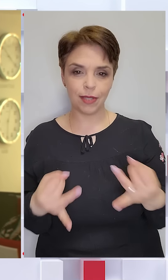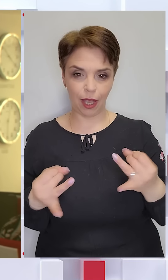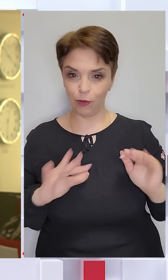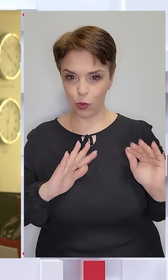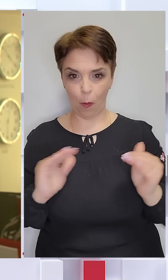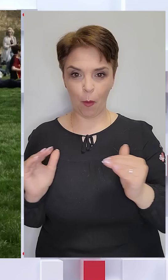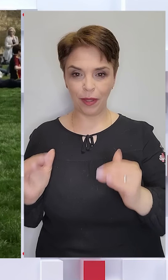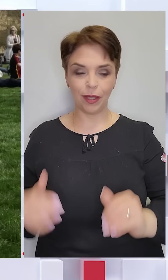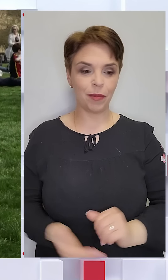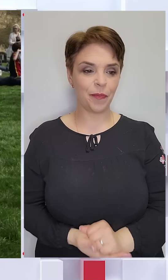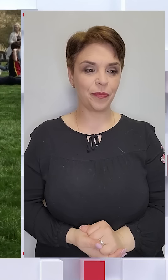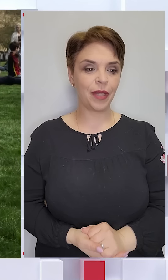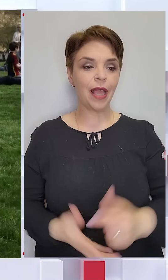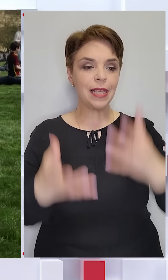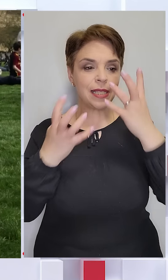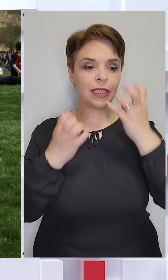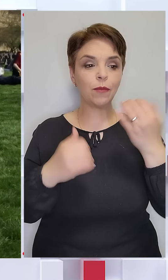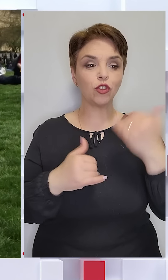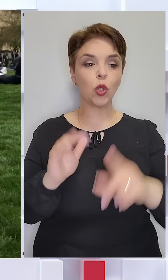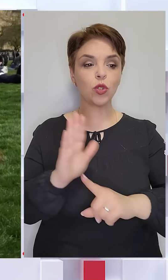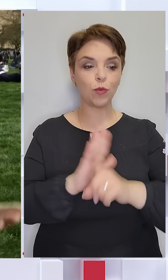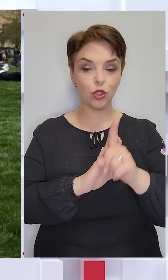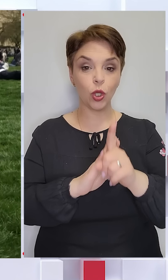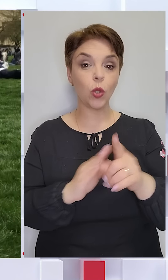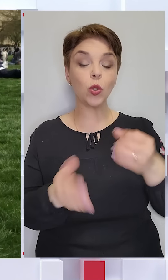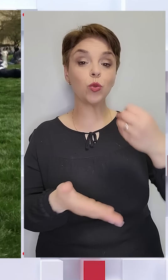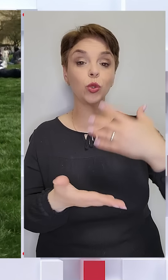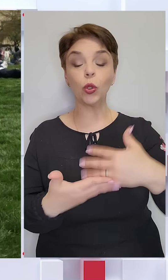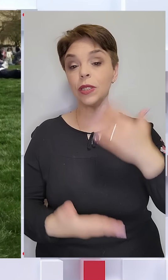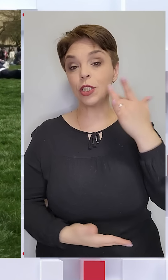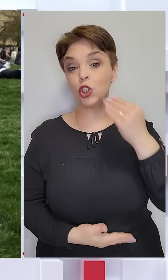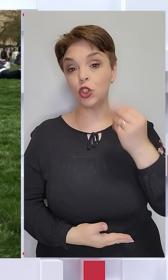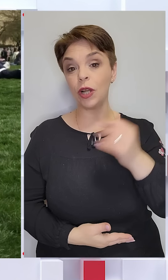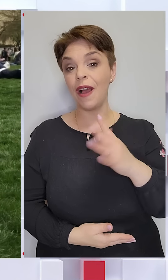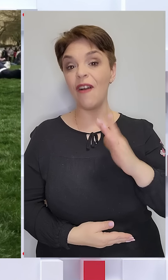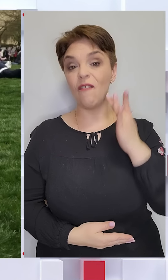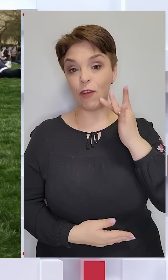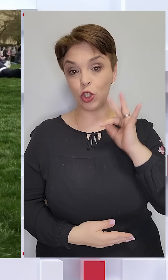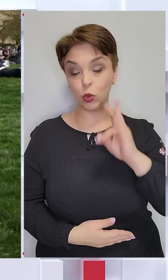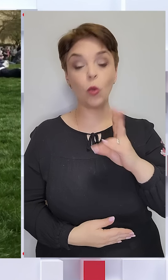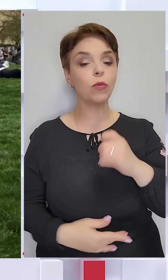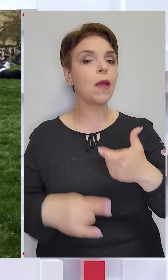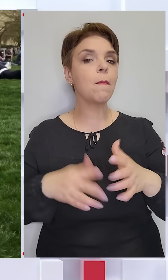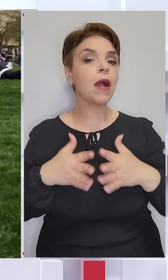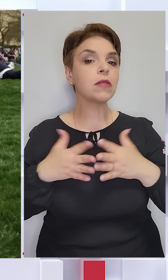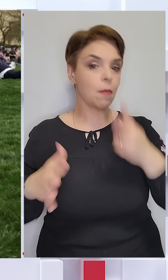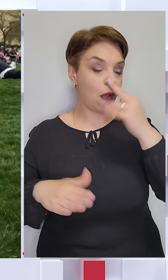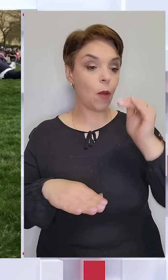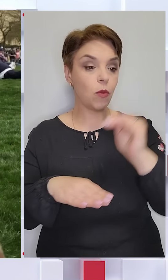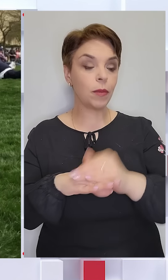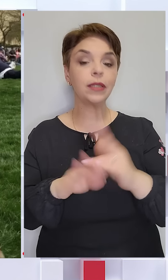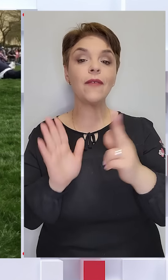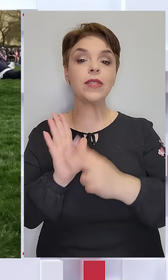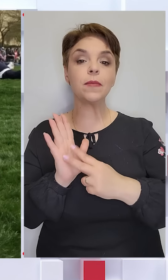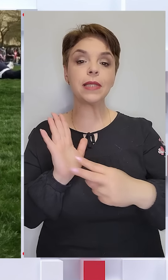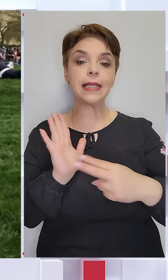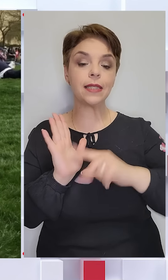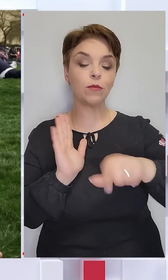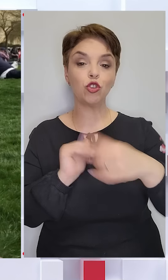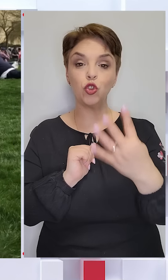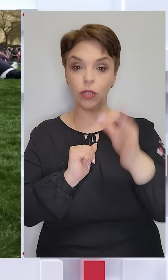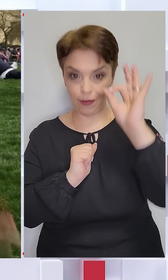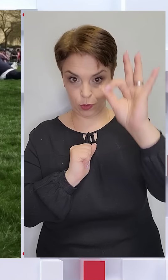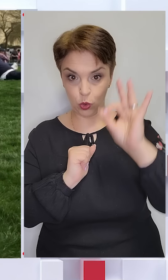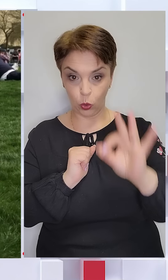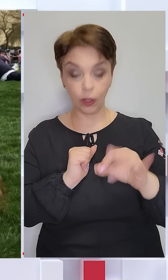моментами. Затемнення вже розпочалося і у столиці Сполучених Штатів, Вашингтоні, воно буде максимально помітне на 87,4